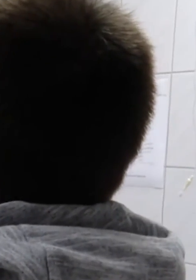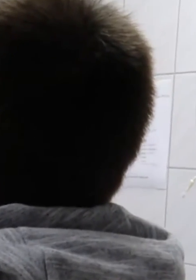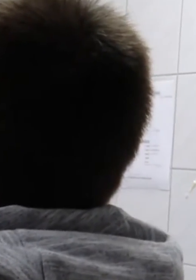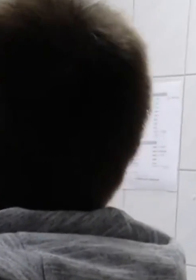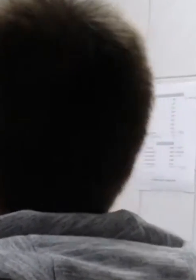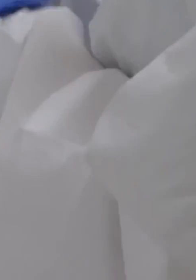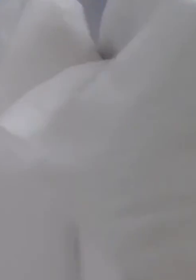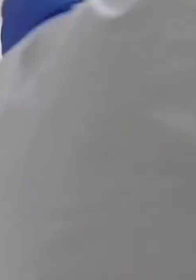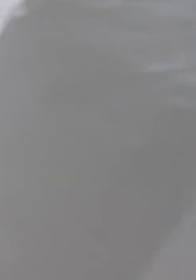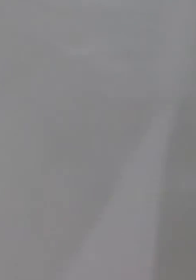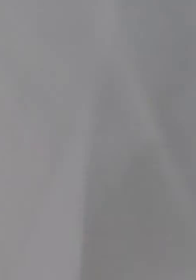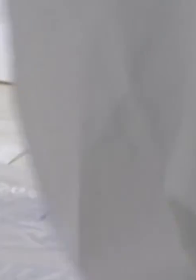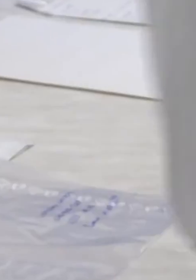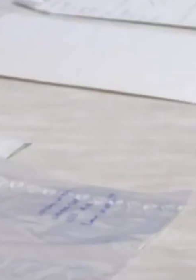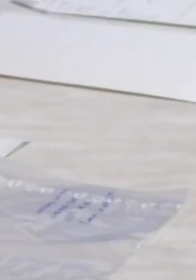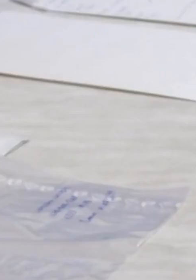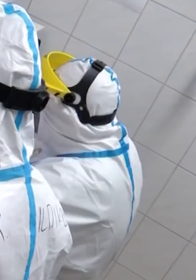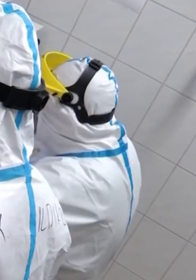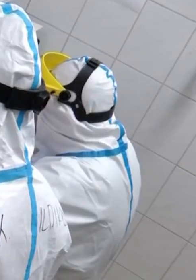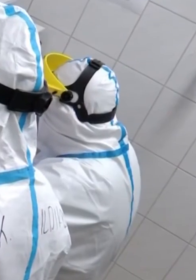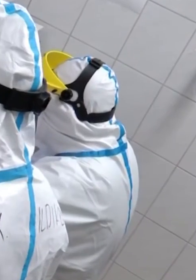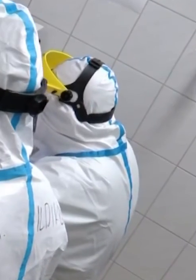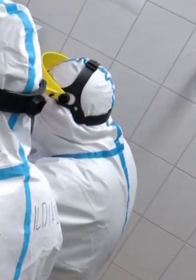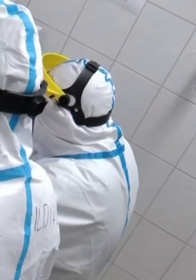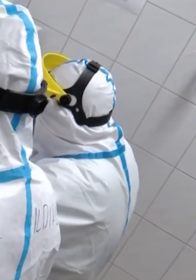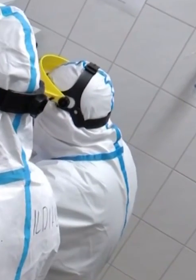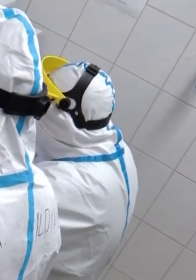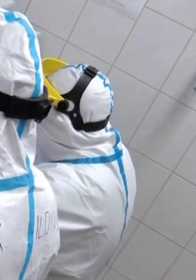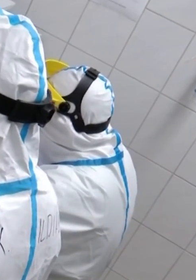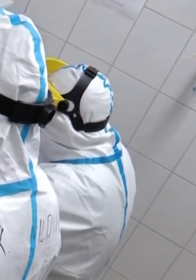beavatkozás napján egy antigén alapú gyors tesztet is elvégeznek.